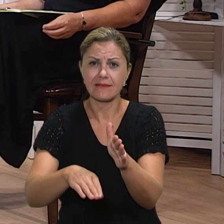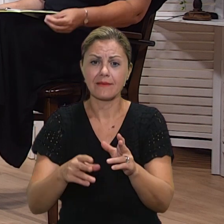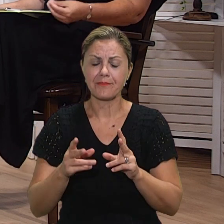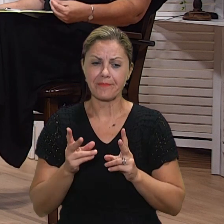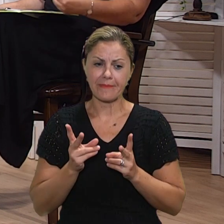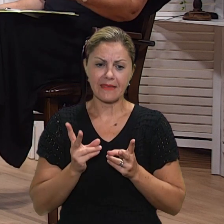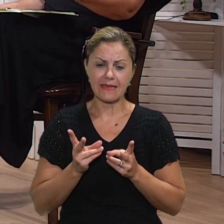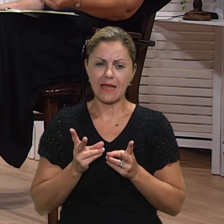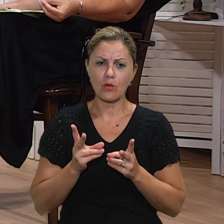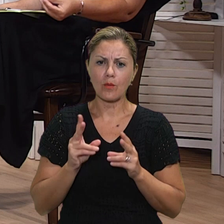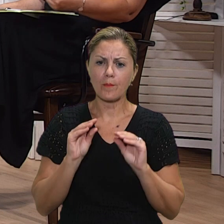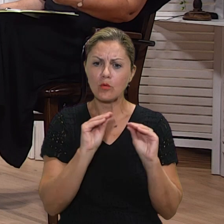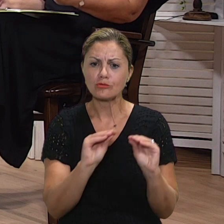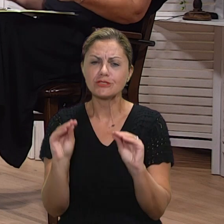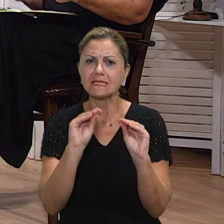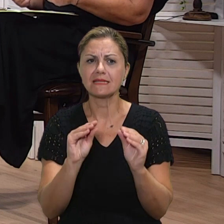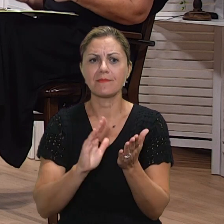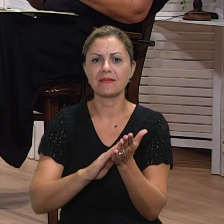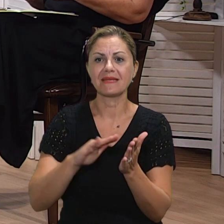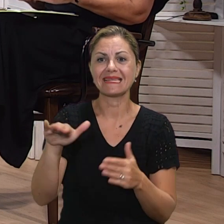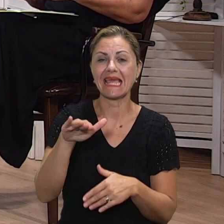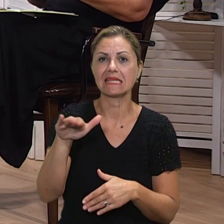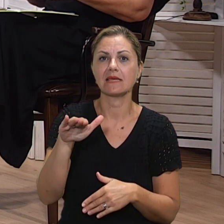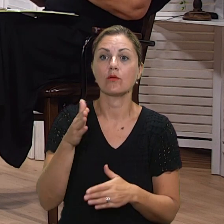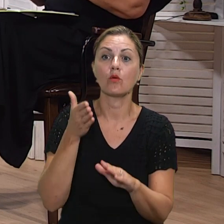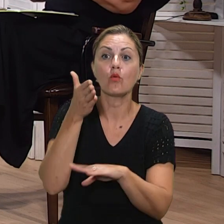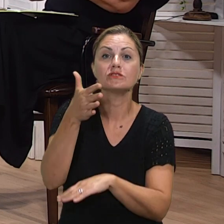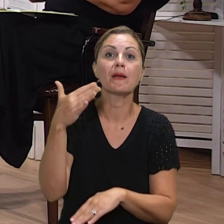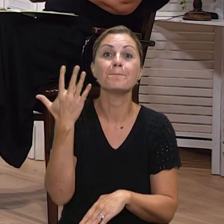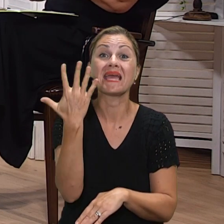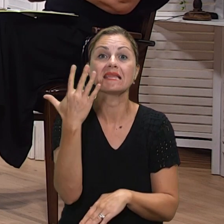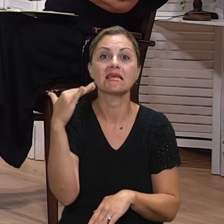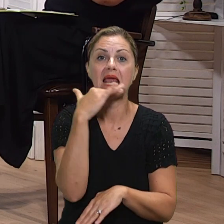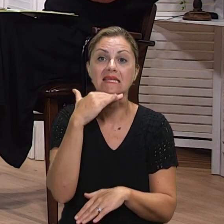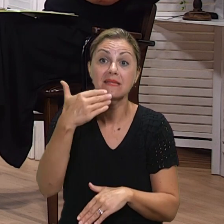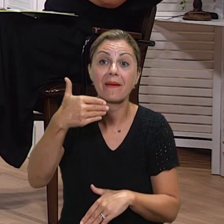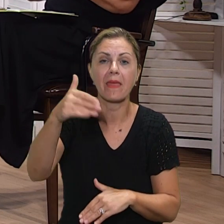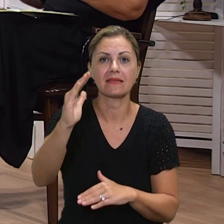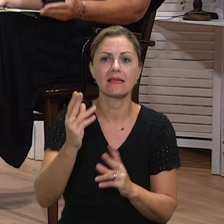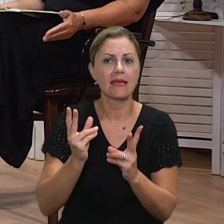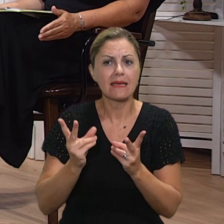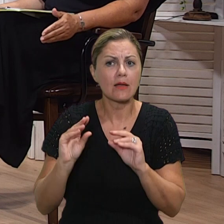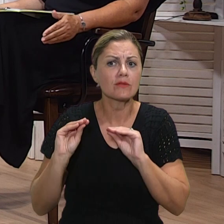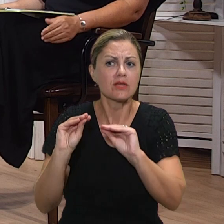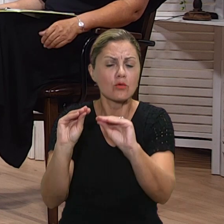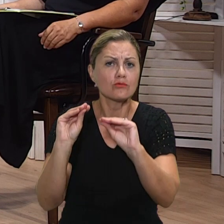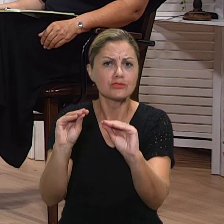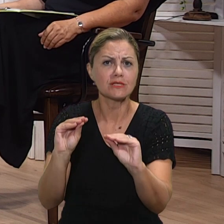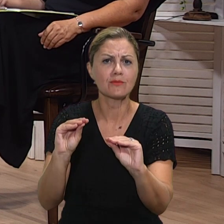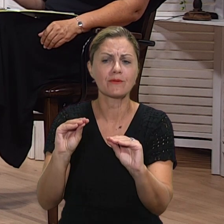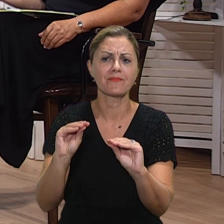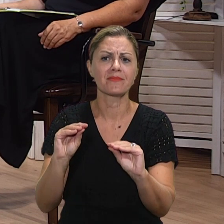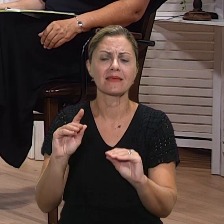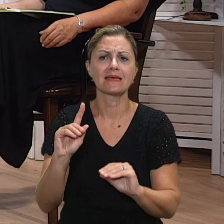Kako podučiti i one koji idu u peti razred? Je li imate dovoljno snage da im date taj poticaj da budu i dalje ljudi i kad